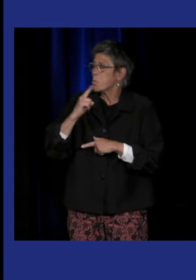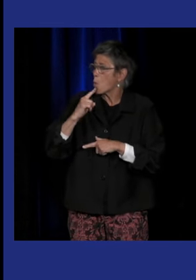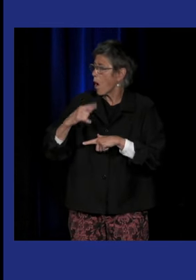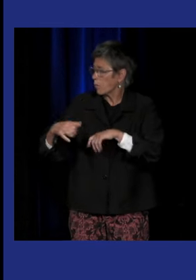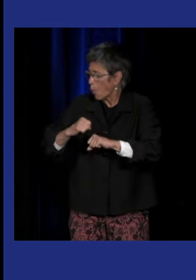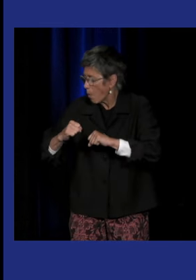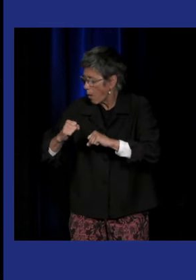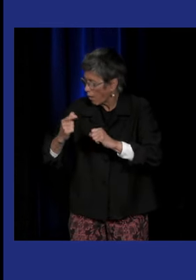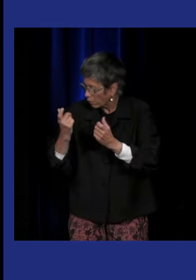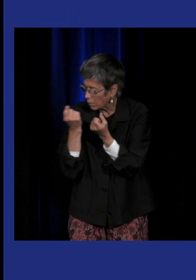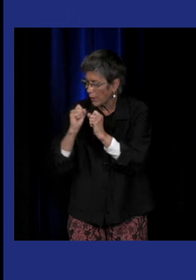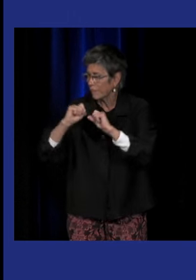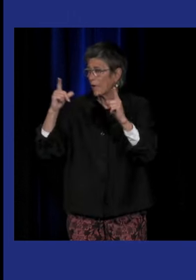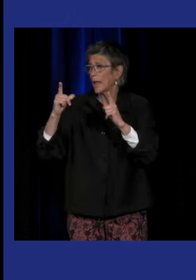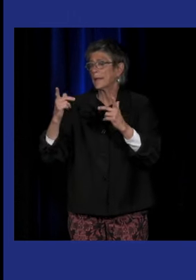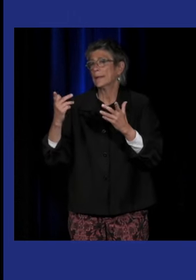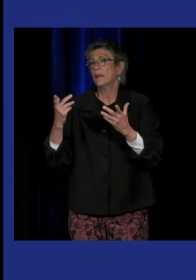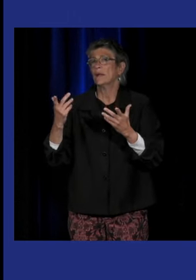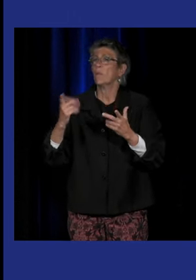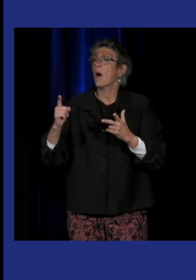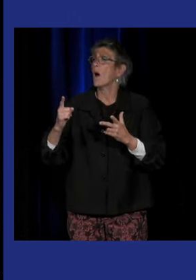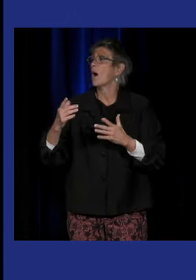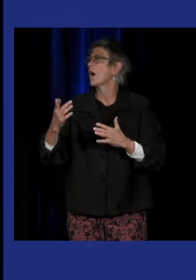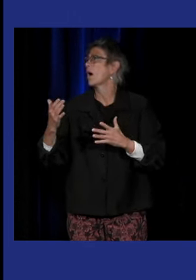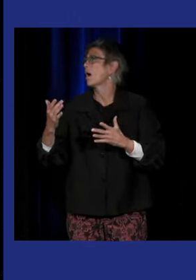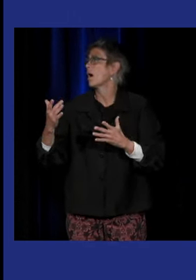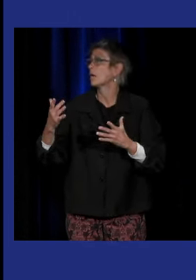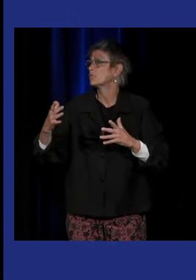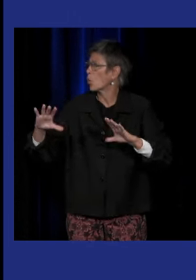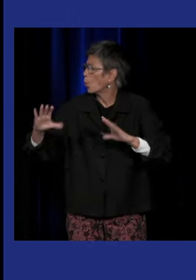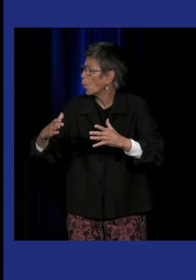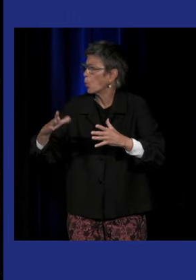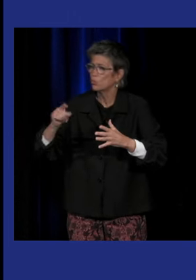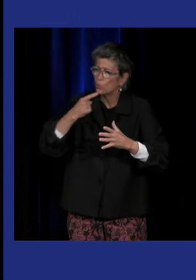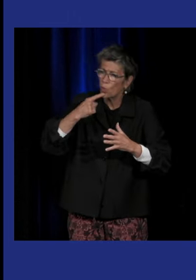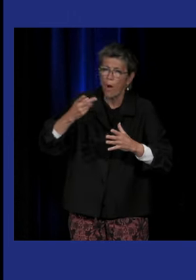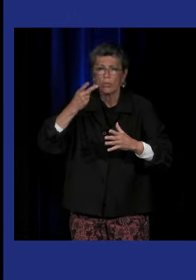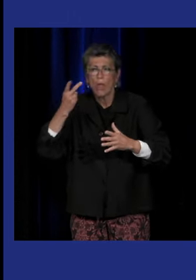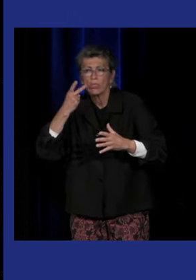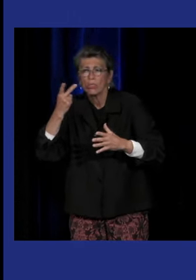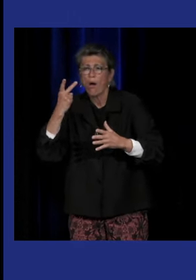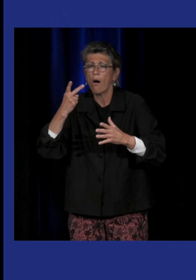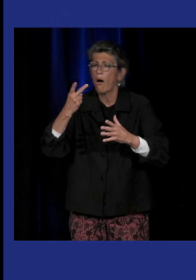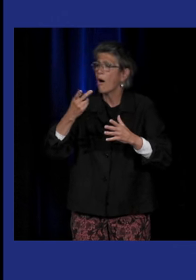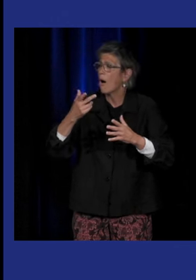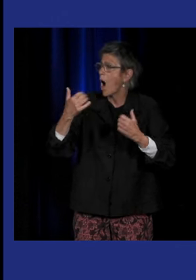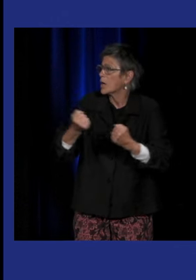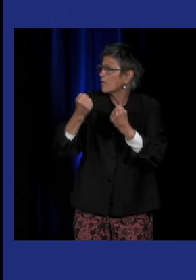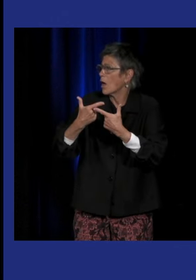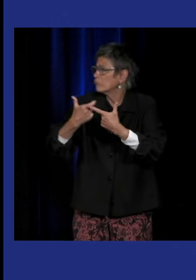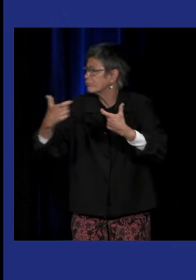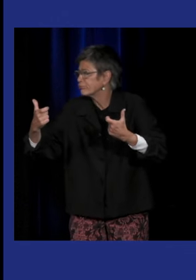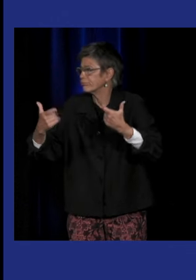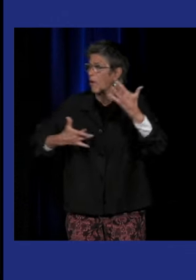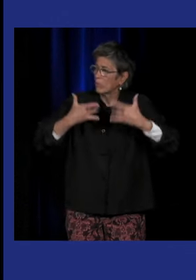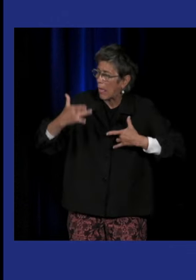se réveillent ces réveils sourds qui n'est pas seulement des sourds c'est un groupe des sourds et des intendants qui à partir des différentes activités donc